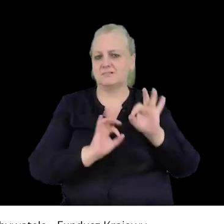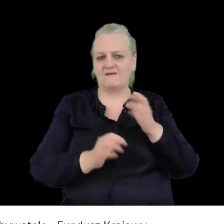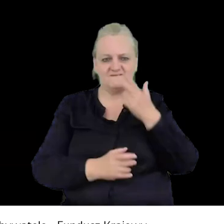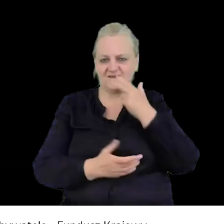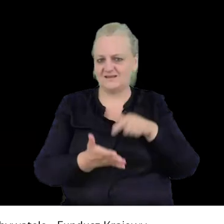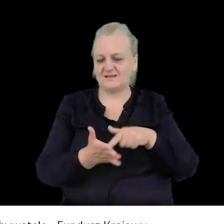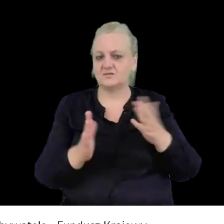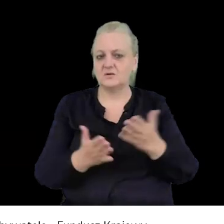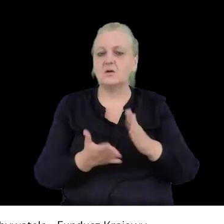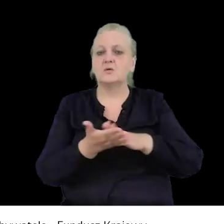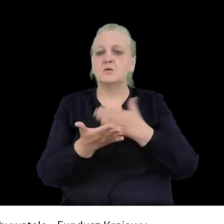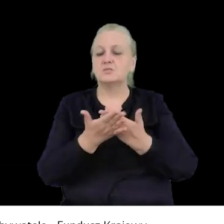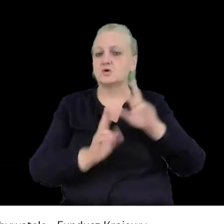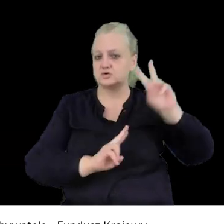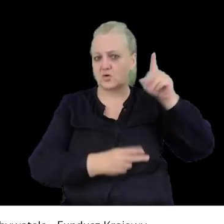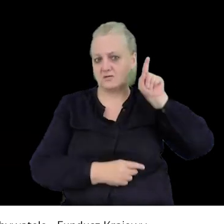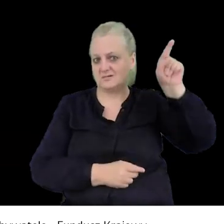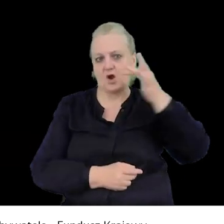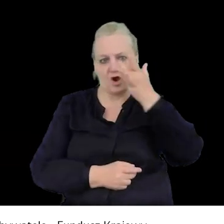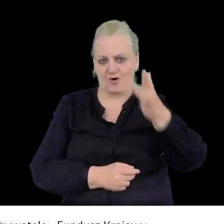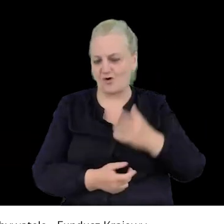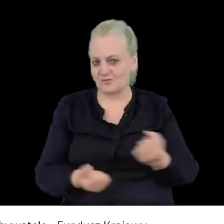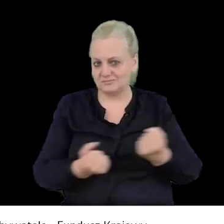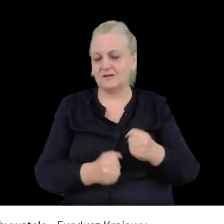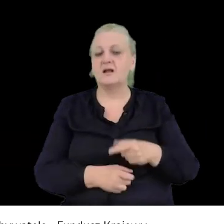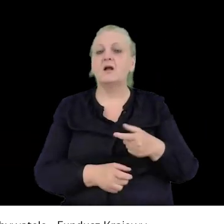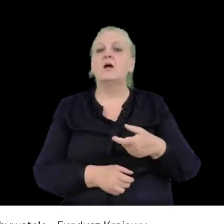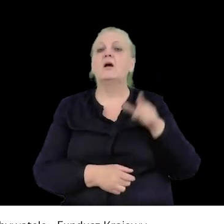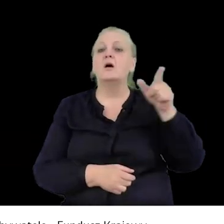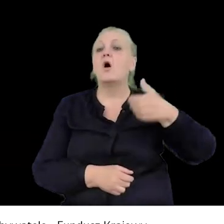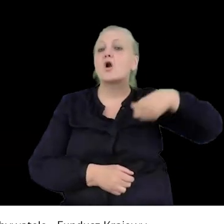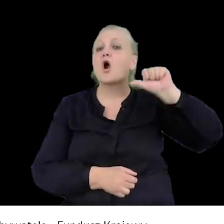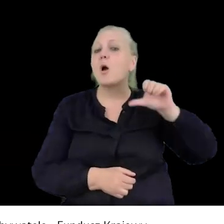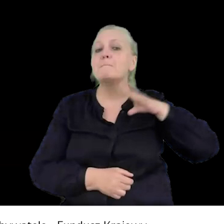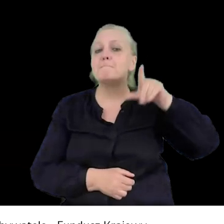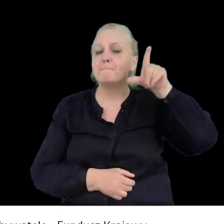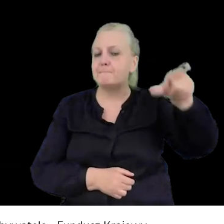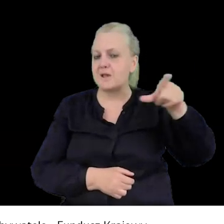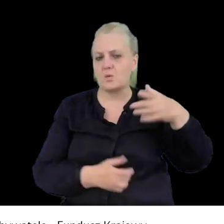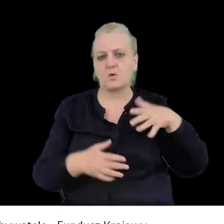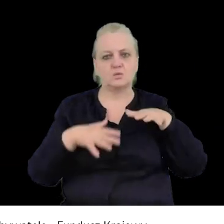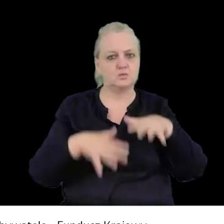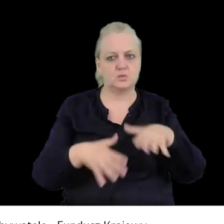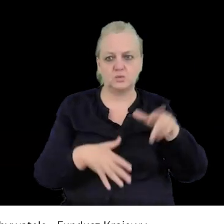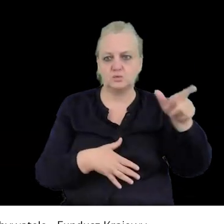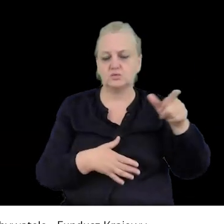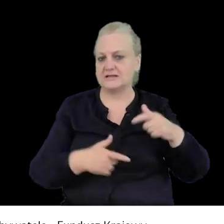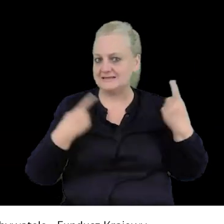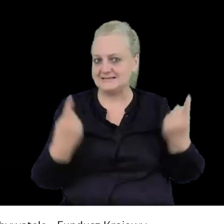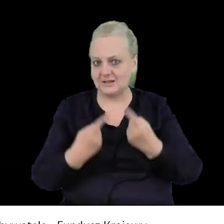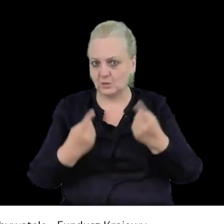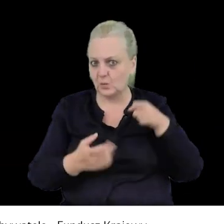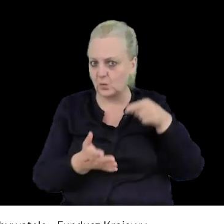prezentuję to przykłady z Rosji, gdzie przed rokiem, rok temu było bardzo dużo przypadków